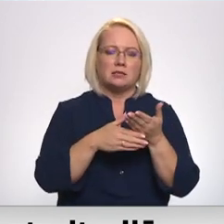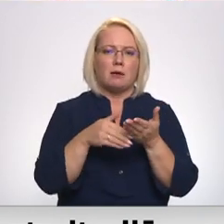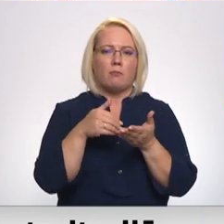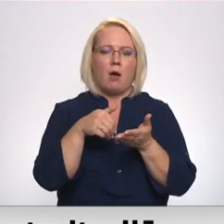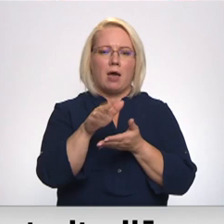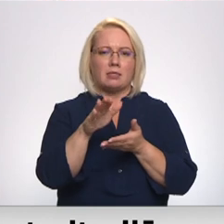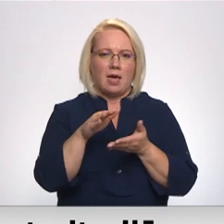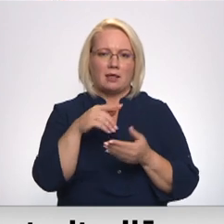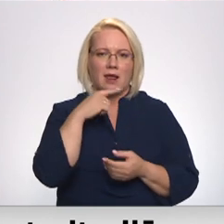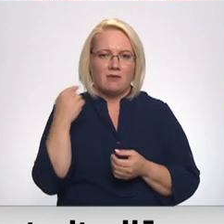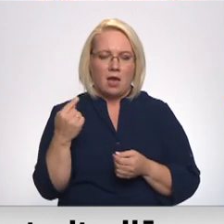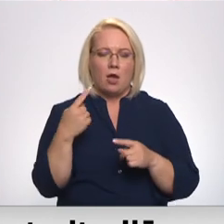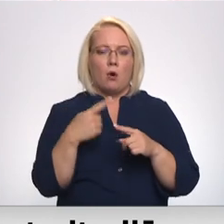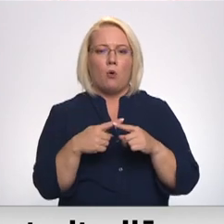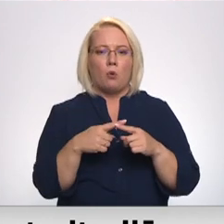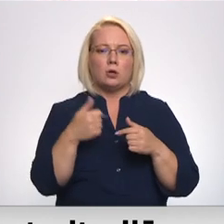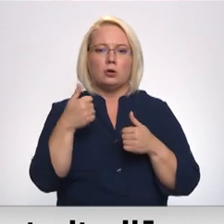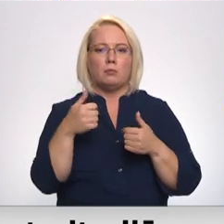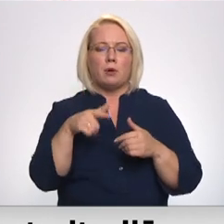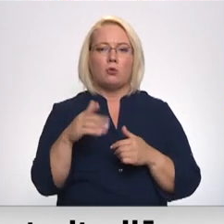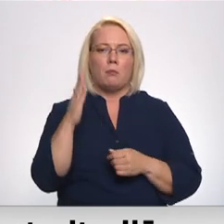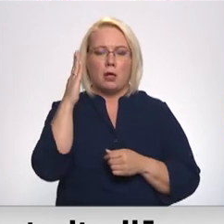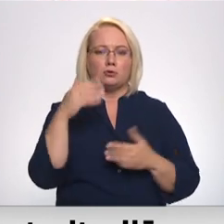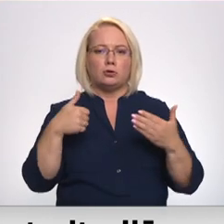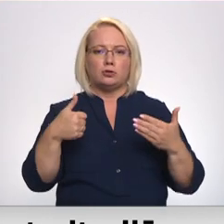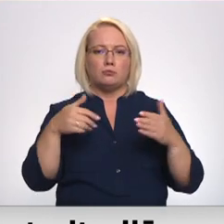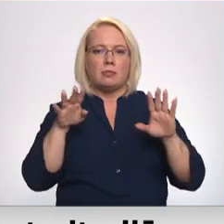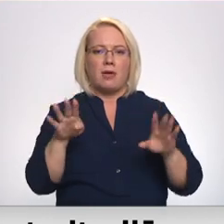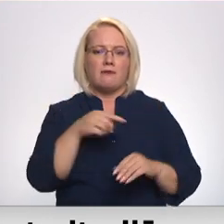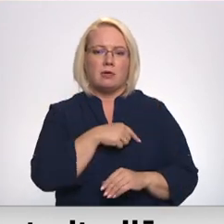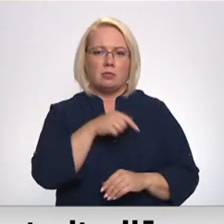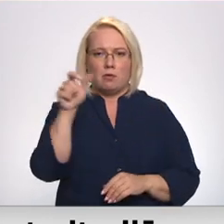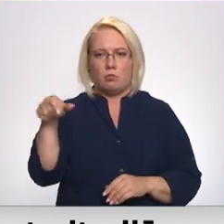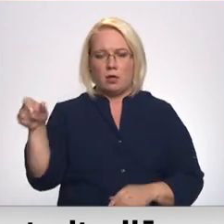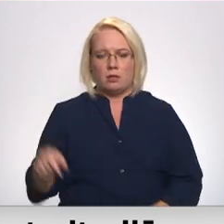pieņemšanu balsoja 69 deputāti. Matar Līcītis, Andris Polis, Latvijas televīzija.